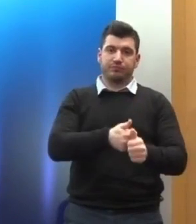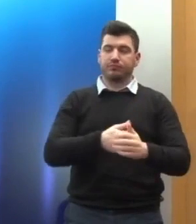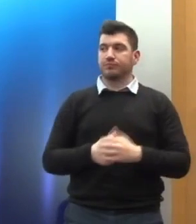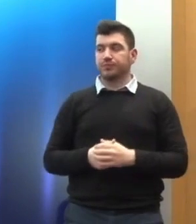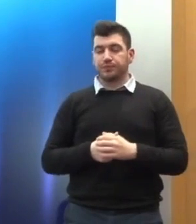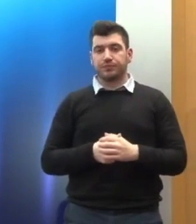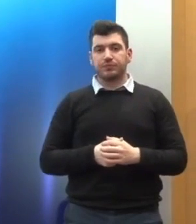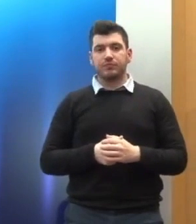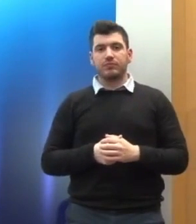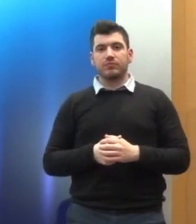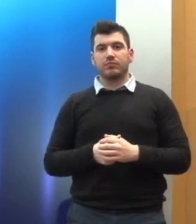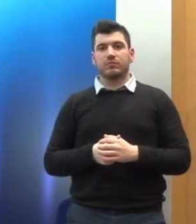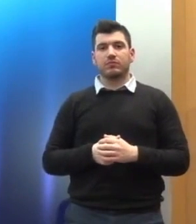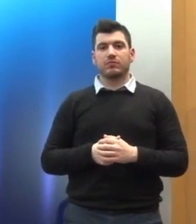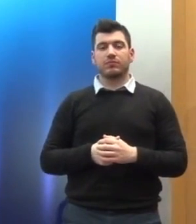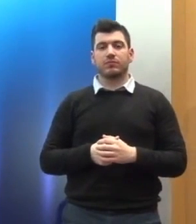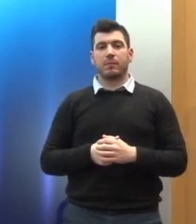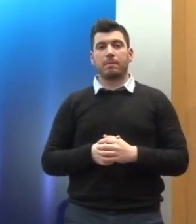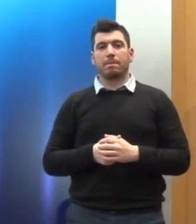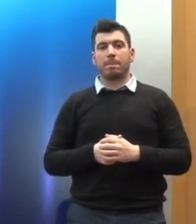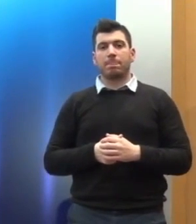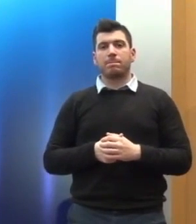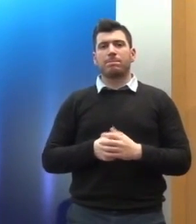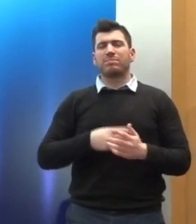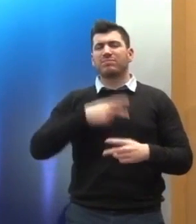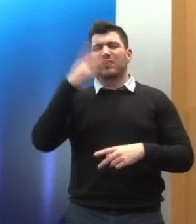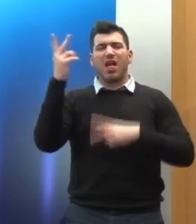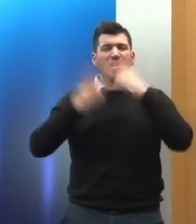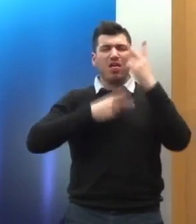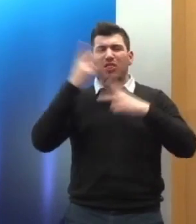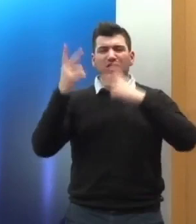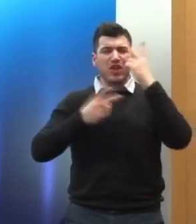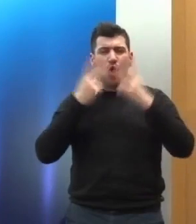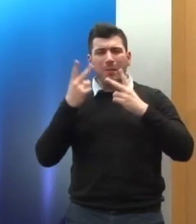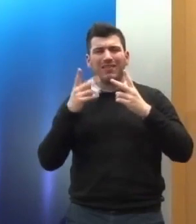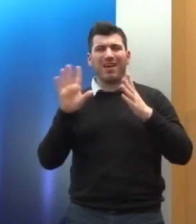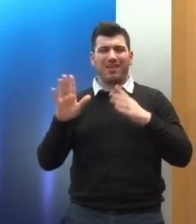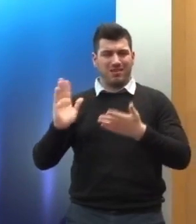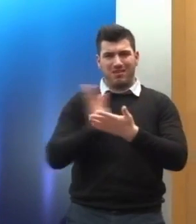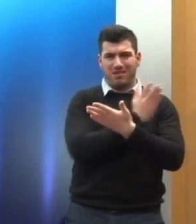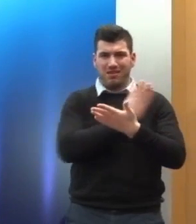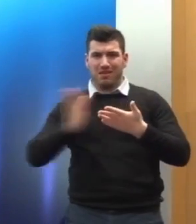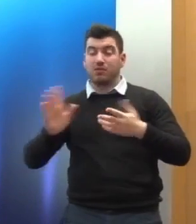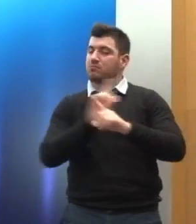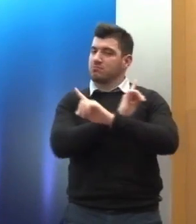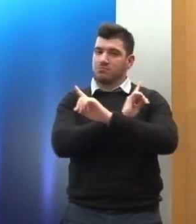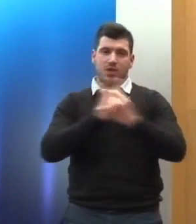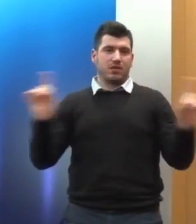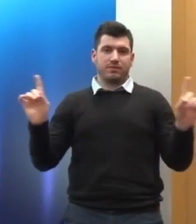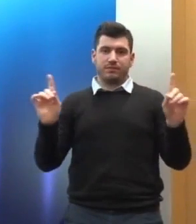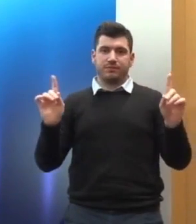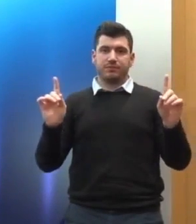στεγανά μεταξύ των δικαιωμάτων ούτε πρέπει να υπάρχουν στεγανά ανάμεσα στην προστασία τους. Δεν πρέπει να έχουμε δισταγμό για να